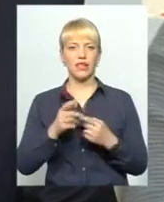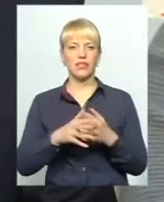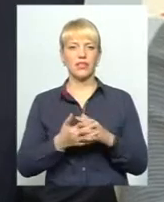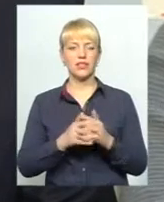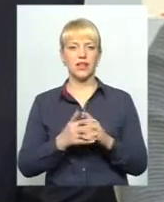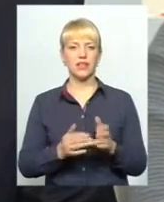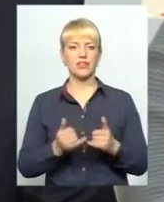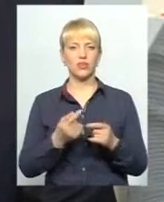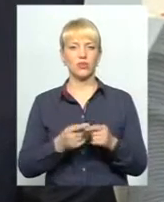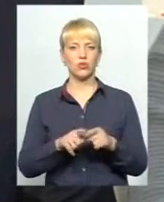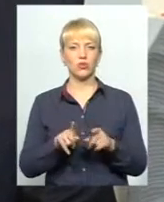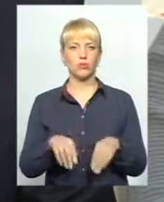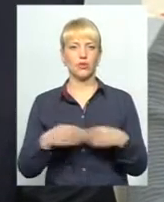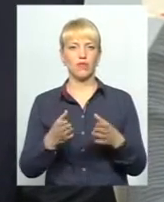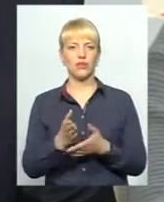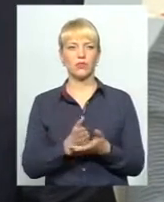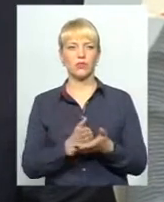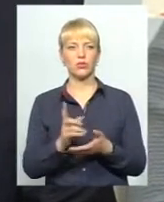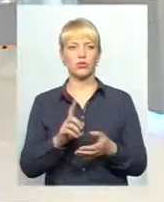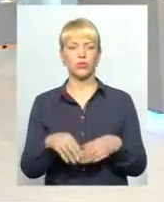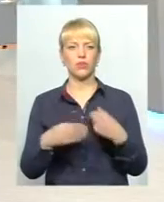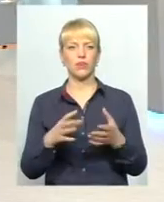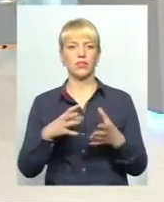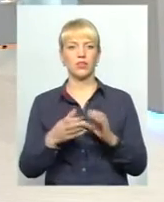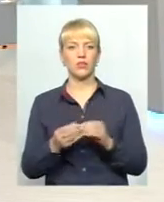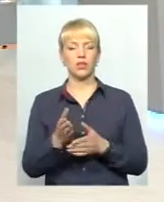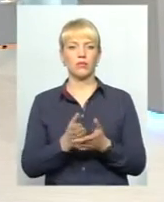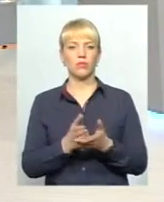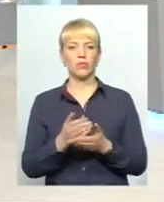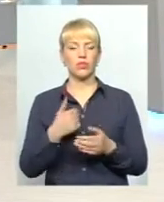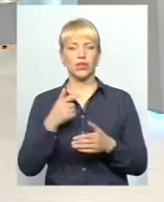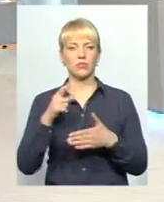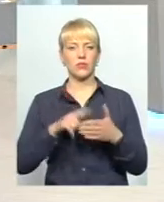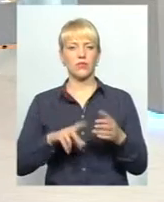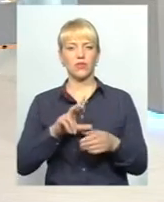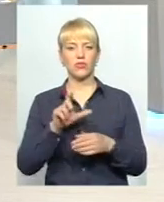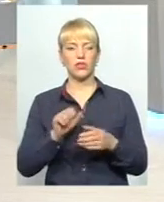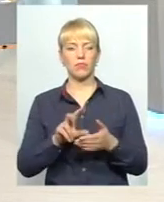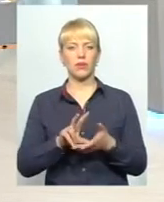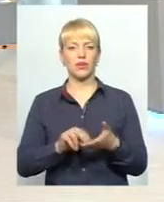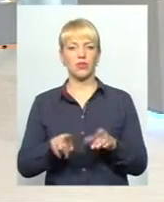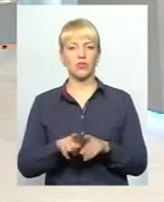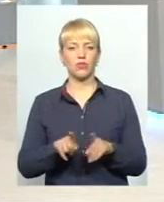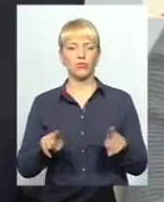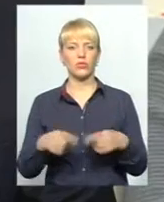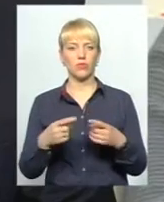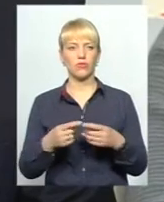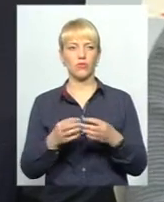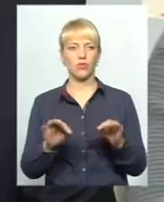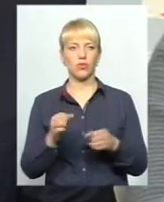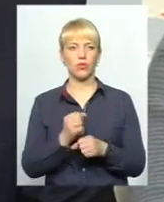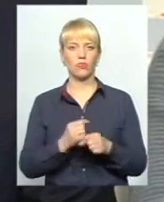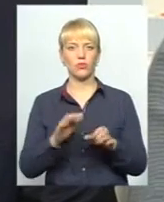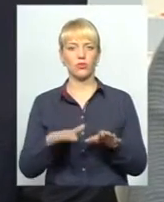для того, щоб надавати послугу, надавати результат послуги. Я дуже сподіваюся, що за прикладом ось такого створеного мобільного робочого місця вони